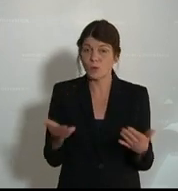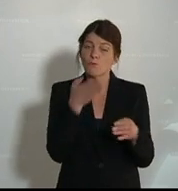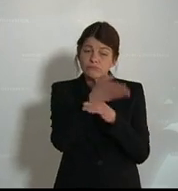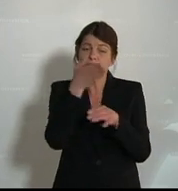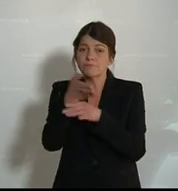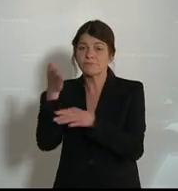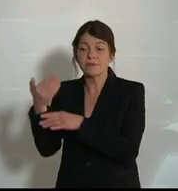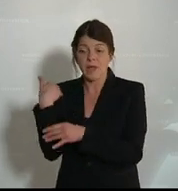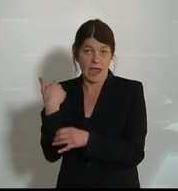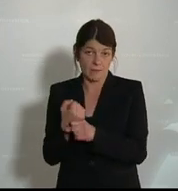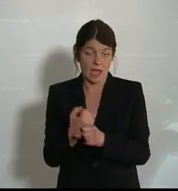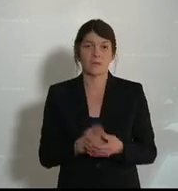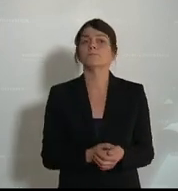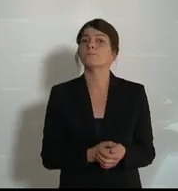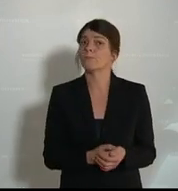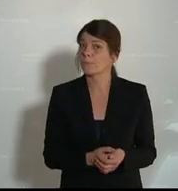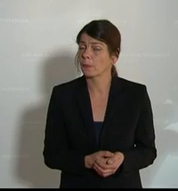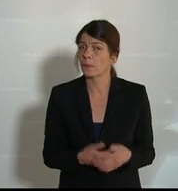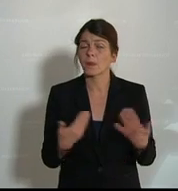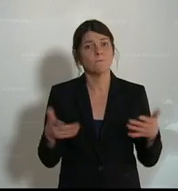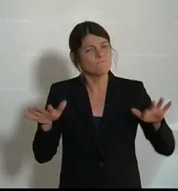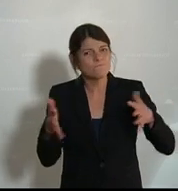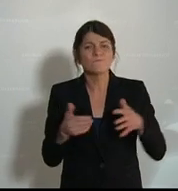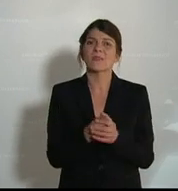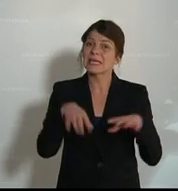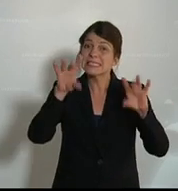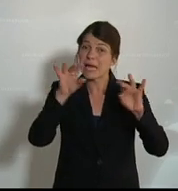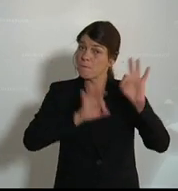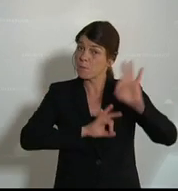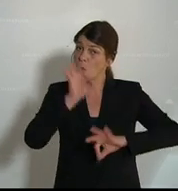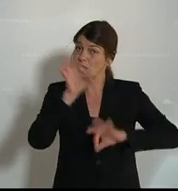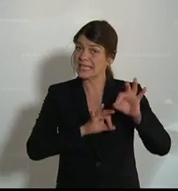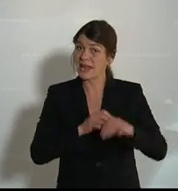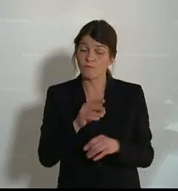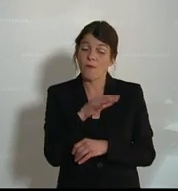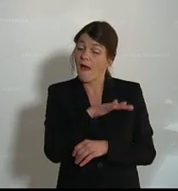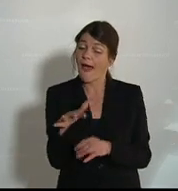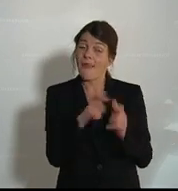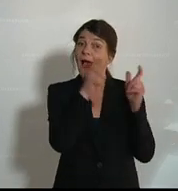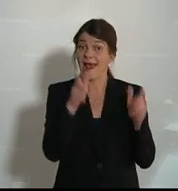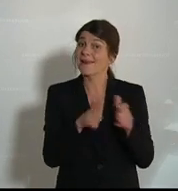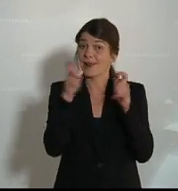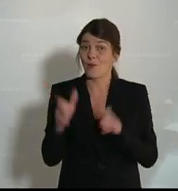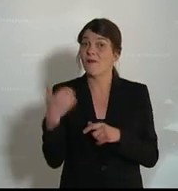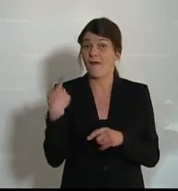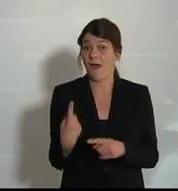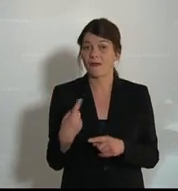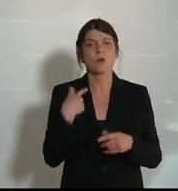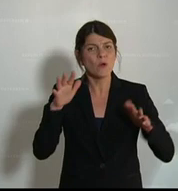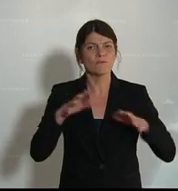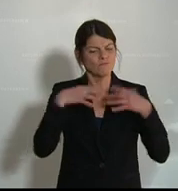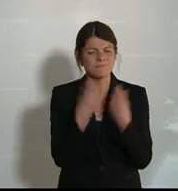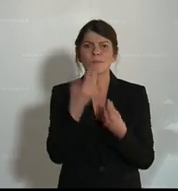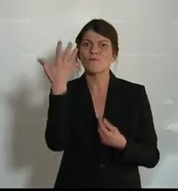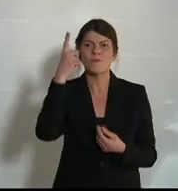Visitationen stattgefunden. Das sind in etwa 10 Prozent aller Einrichtungen. Wir haben ungefähr 5.000